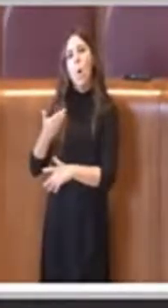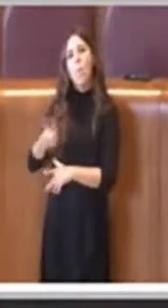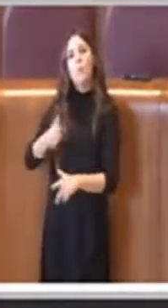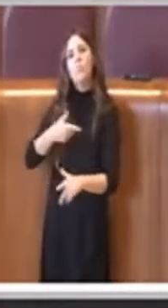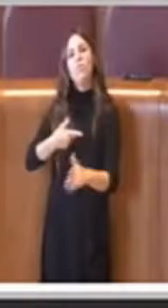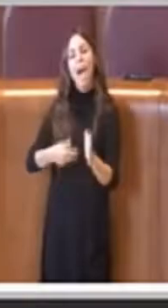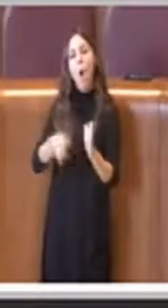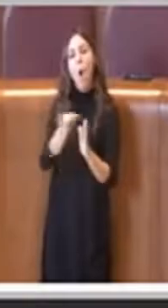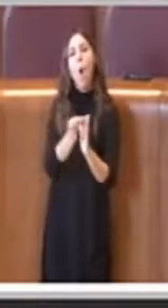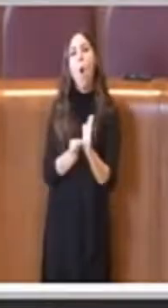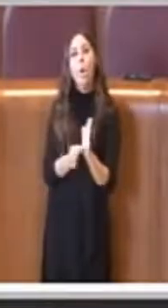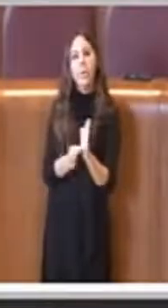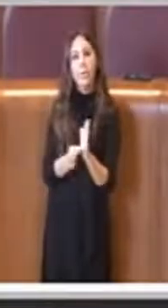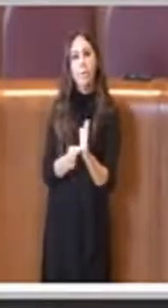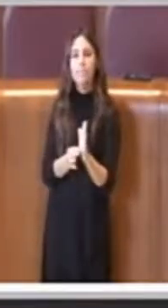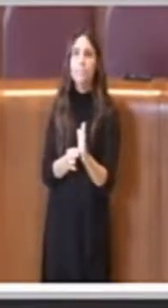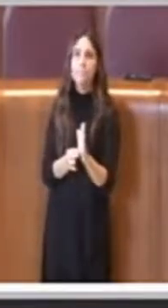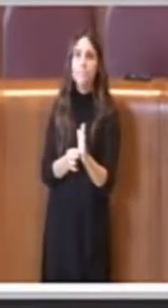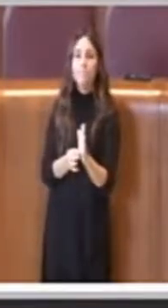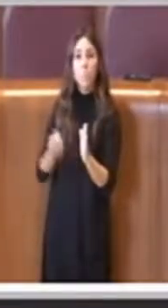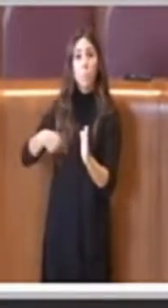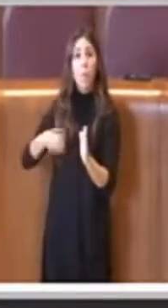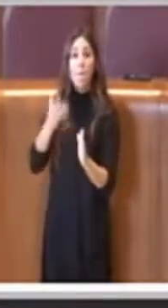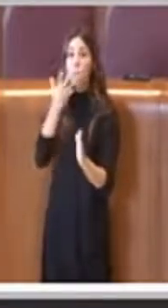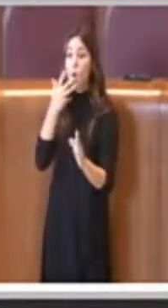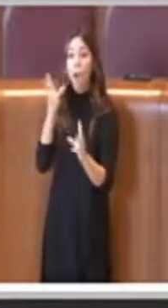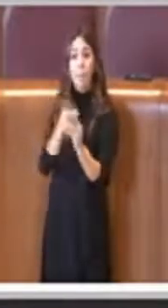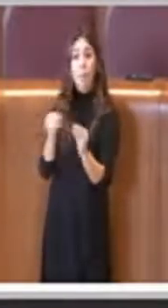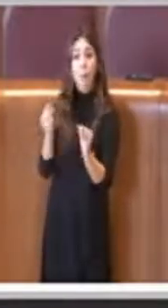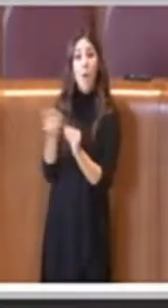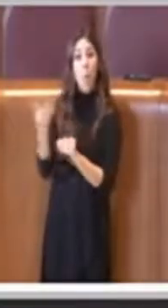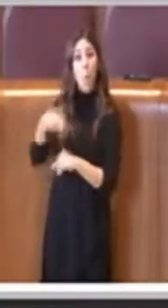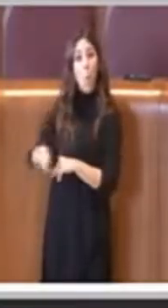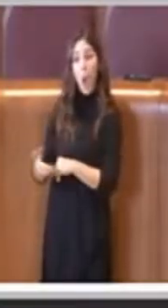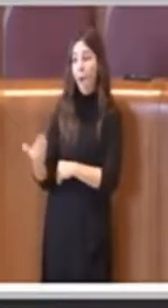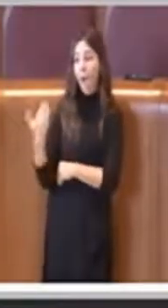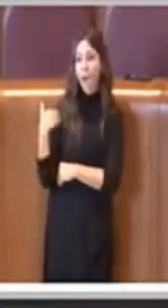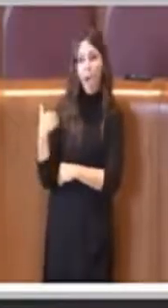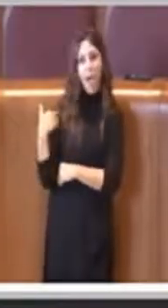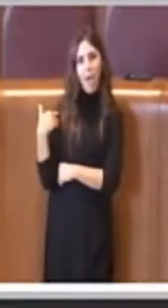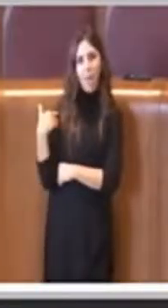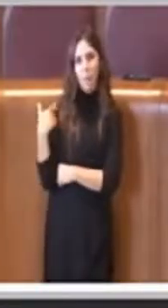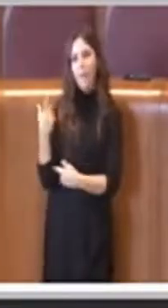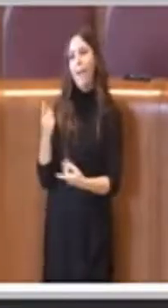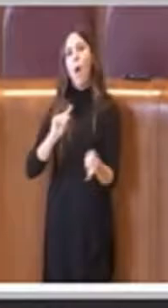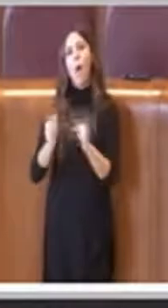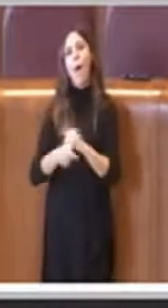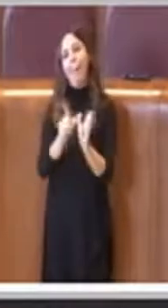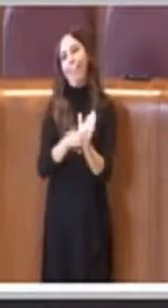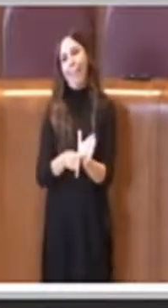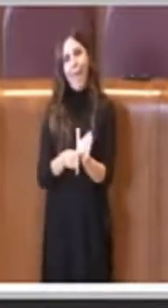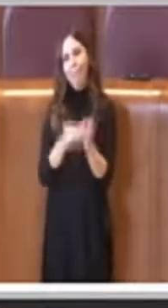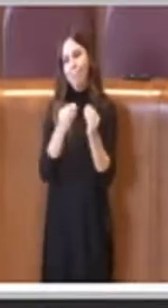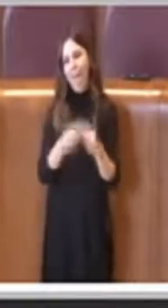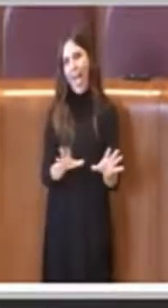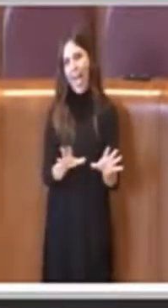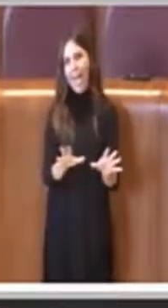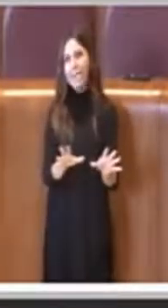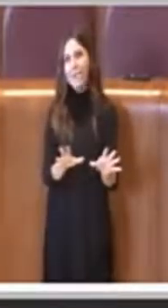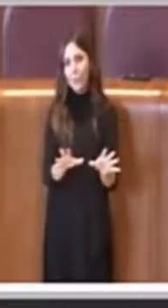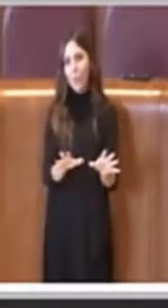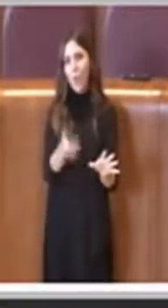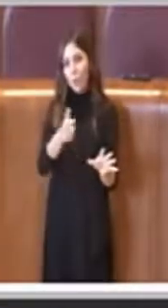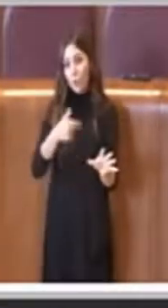lo avremmo fatto sicuramente 4 anni fa, non avremmo perso tempo, ma anzi avremmo dato una